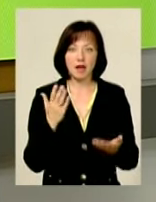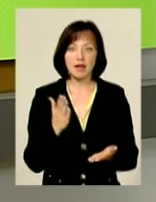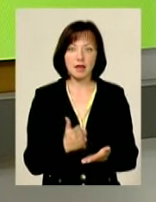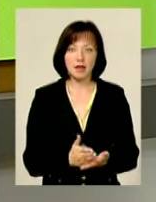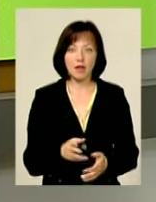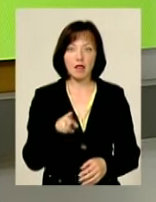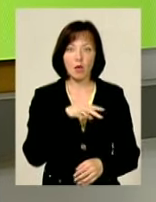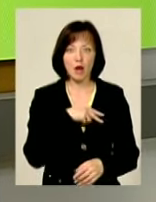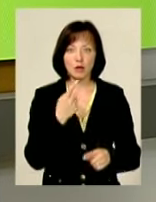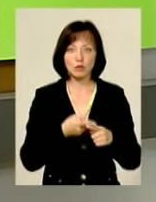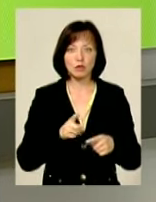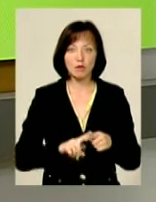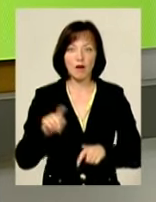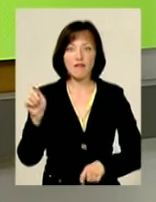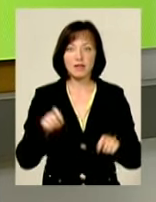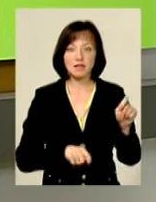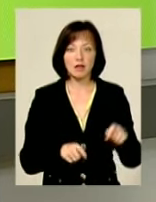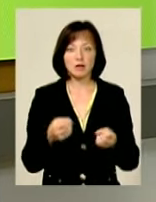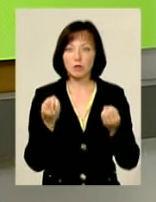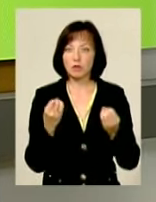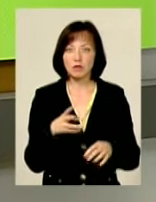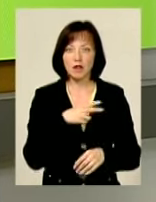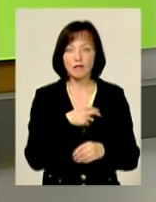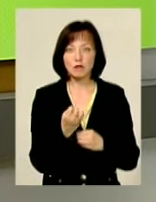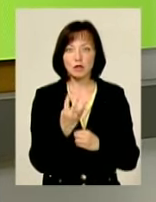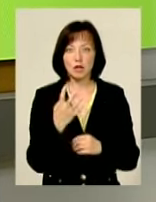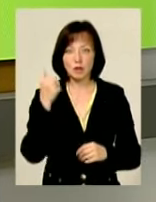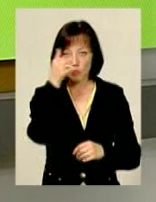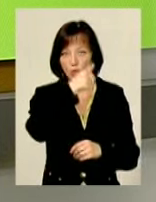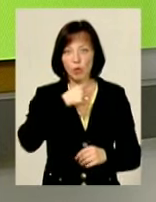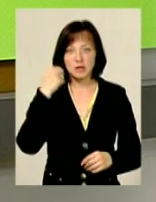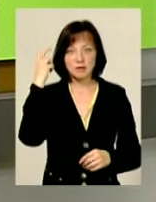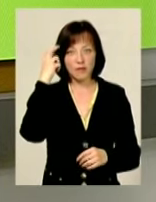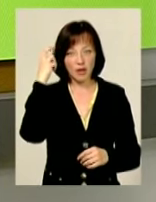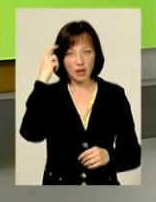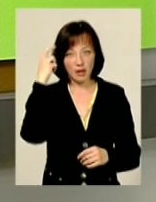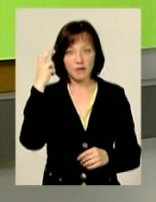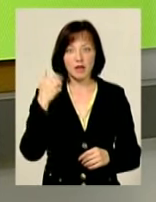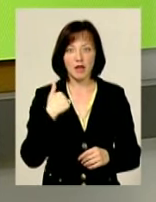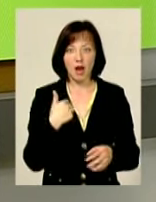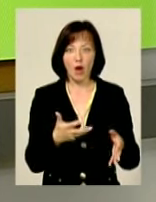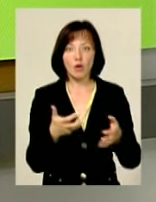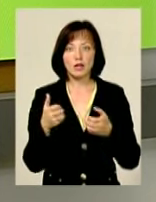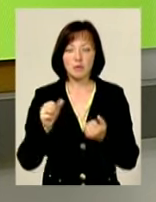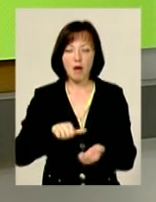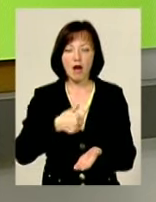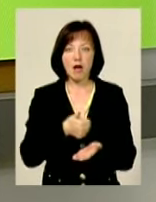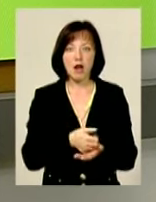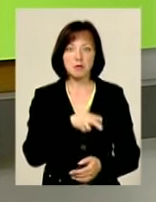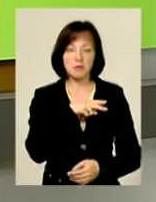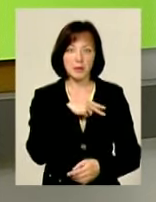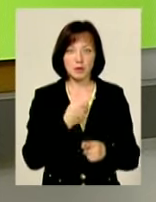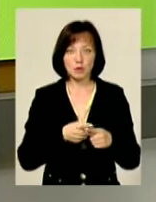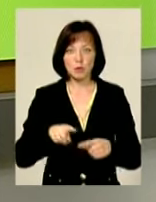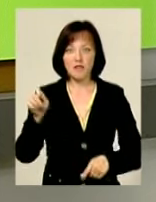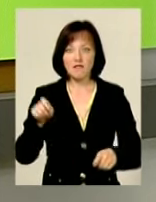фестивалю. І не просто лауреатом, а в 2014 році в Києві я отримав гран-при на цьому фестивалі. Тому